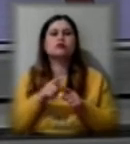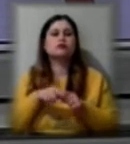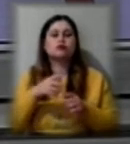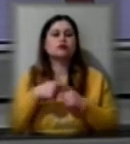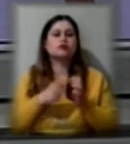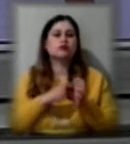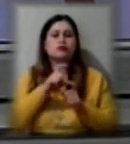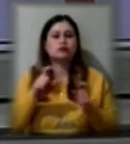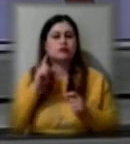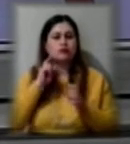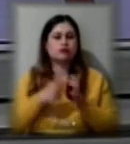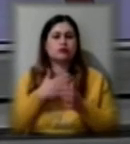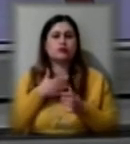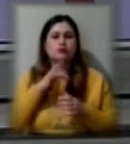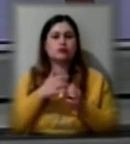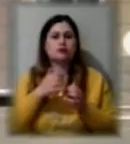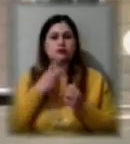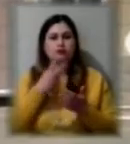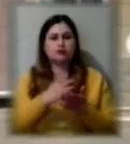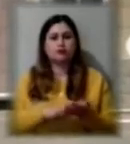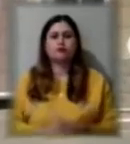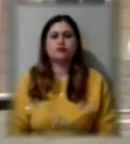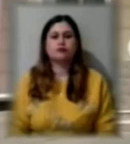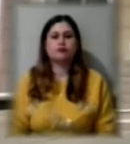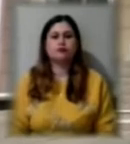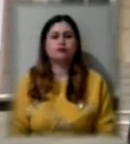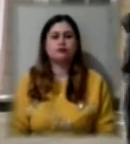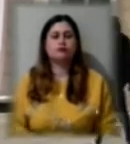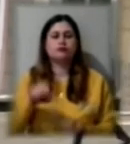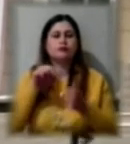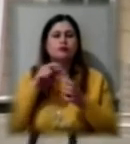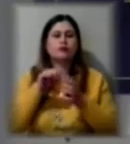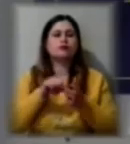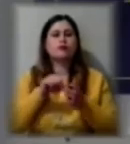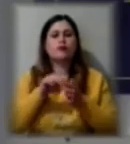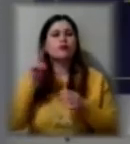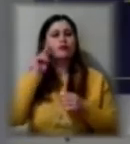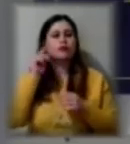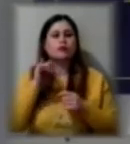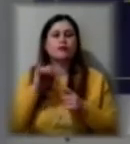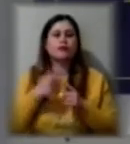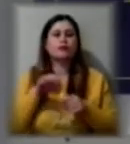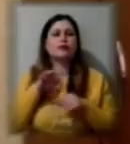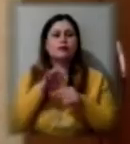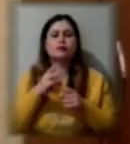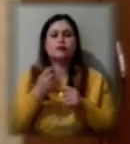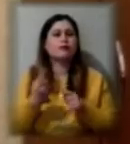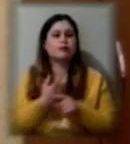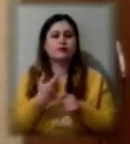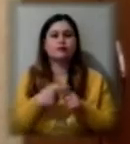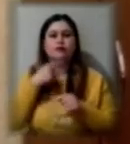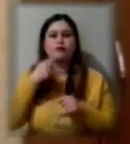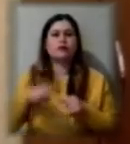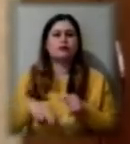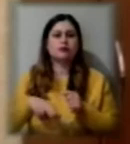сьогодні побачили наші кореспонденти. У 6-й гімназії дистанційне навчання впроваджують не вперше, говорить директорка Світлана